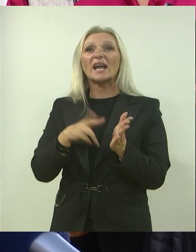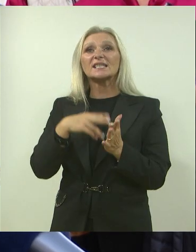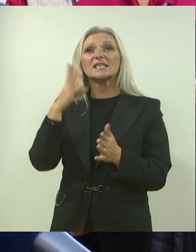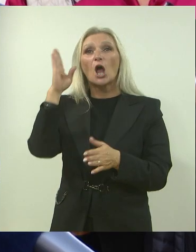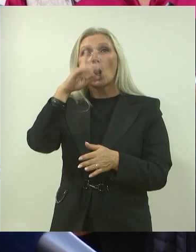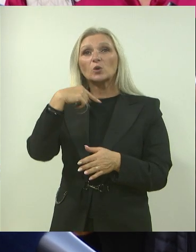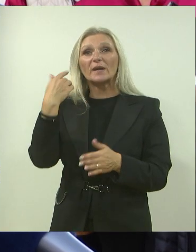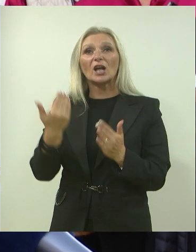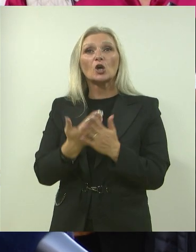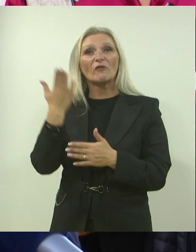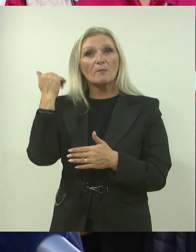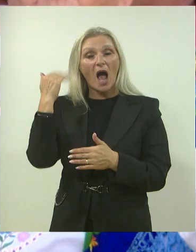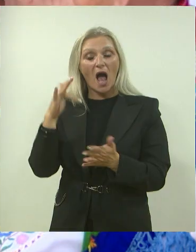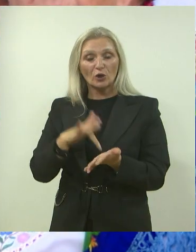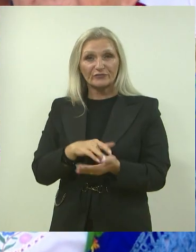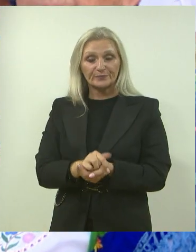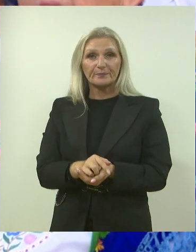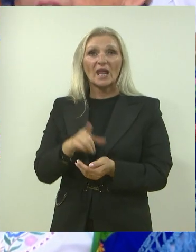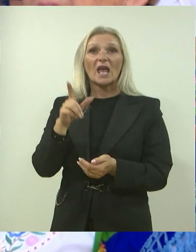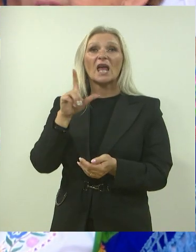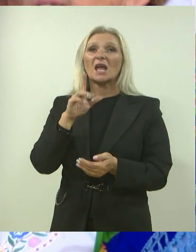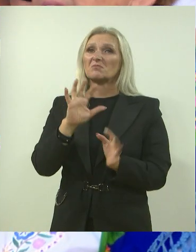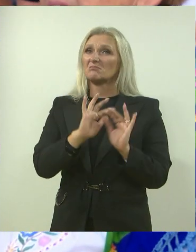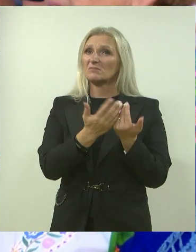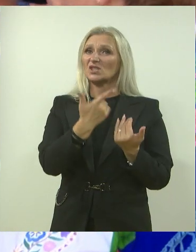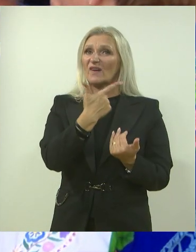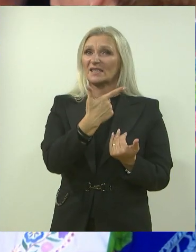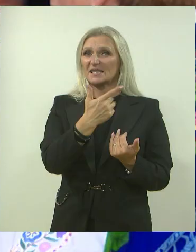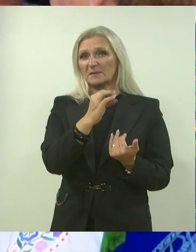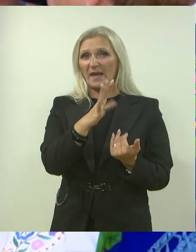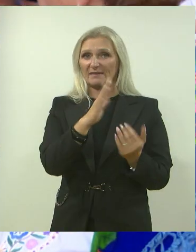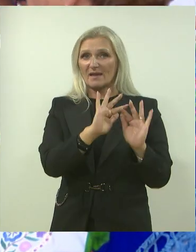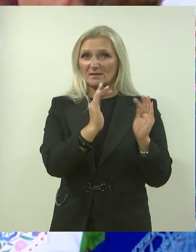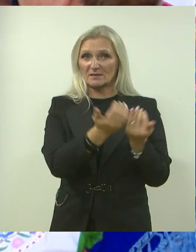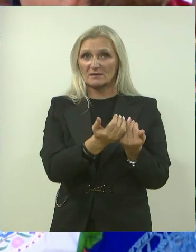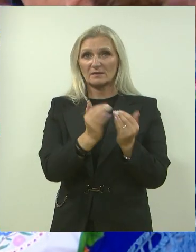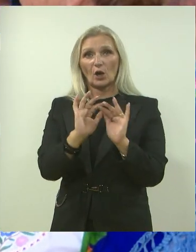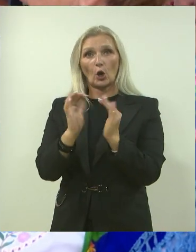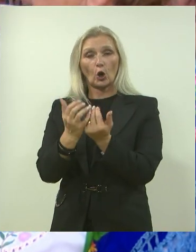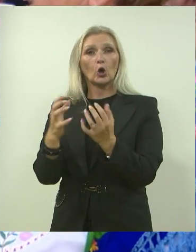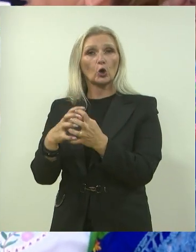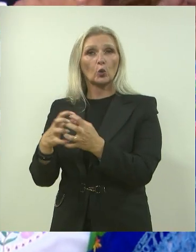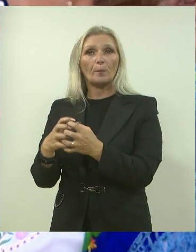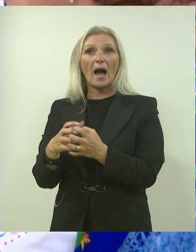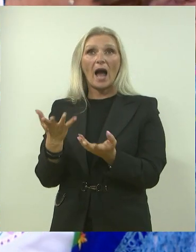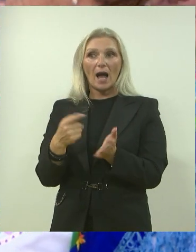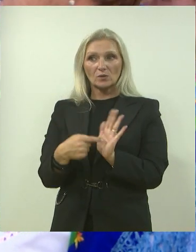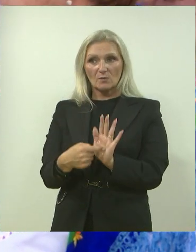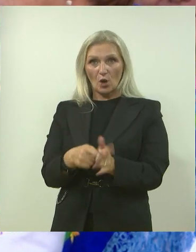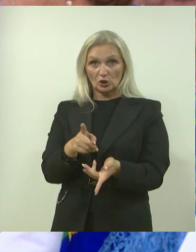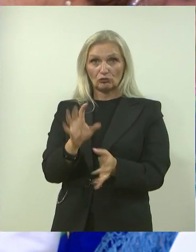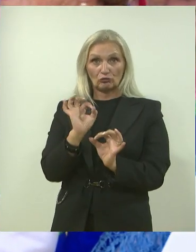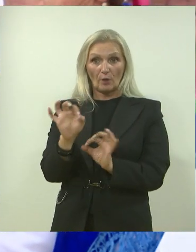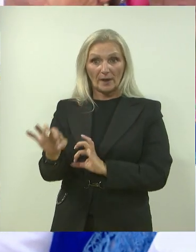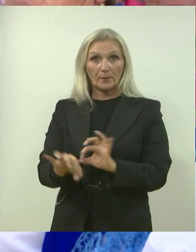Novom Arofu. Grupe će biti od 15 do 20 umirovljenika, odnosno starijih osoba. Ako se to pokaže kao jedan